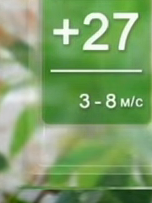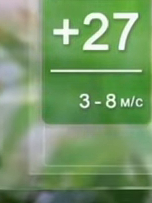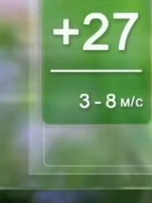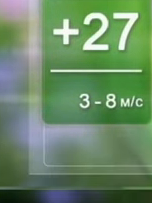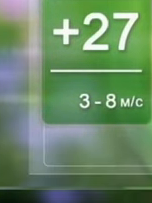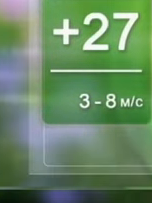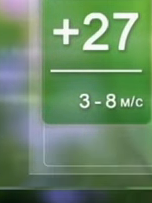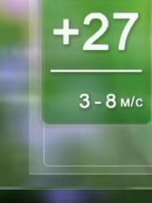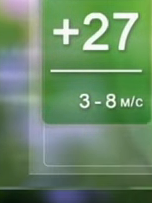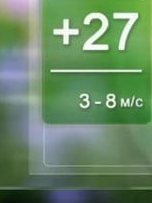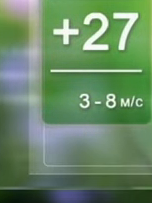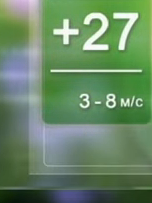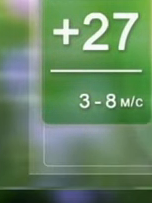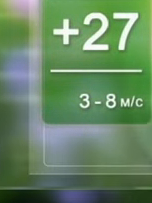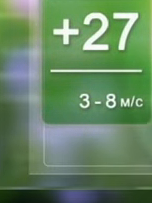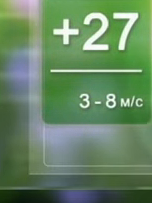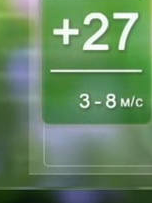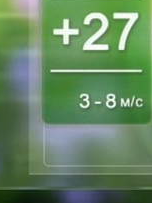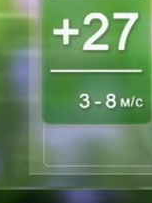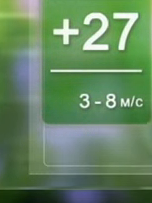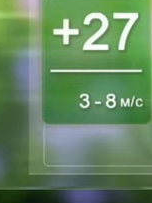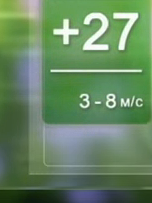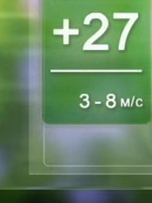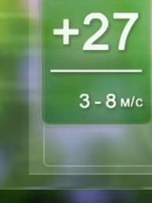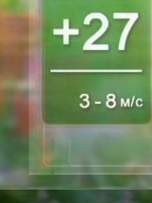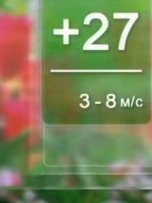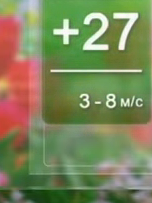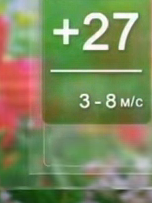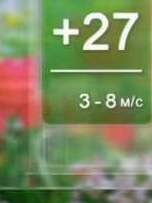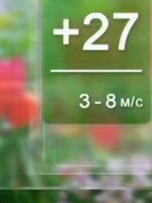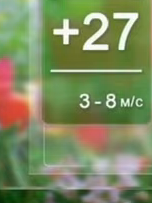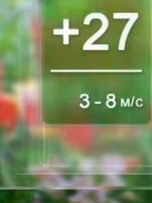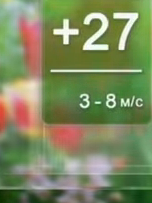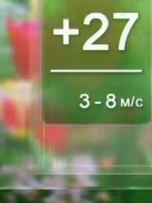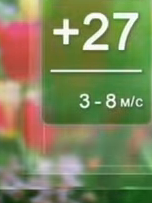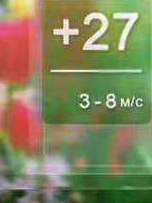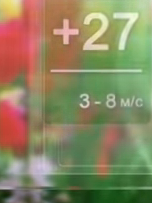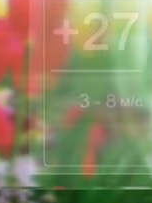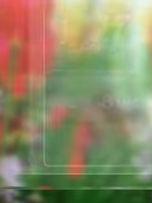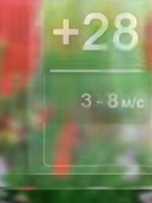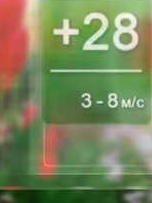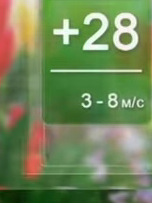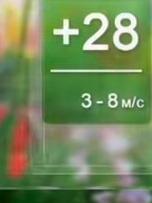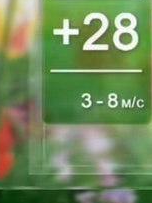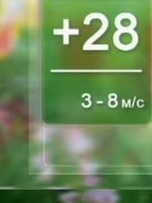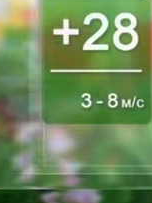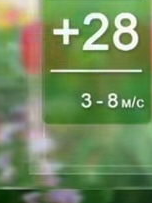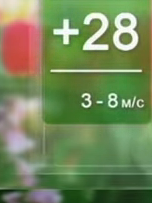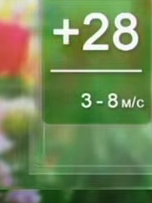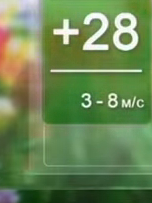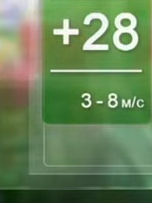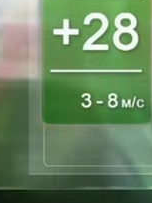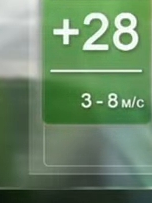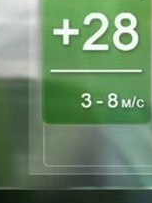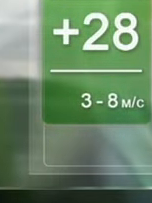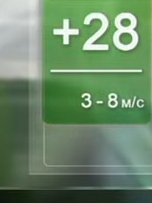Температура повітря в області вночі плюс 12, плюс 17, в день 27, 32 градуси вище нуля. В обласному центрі вночі